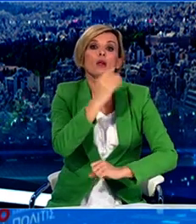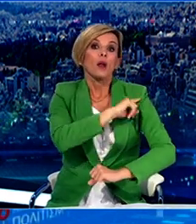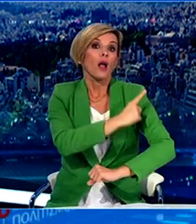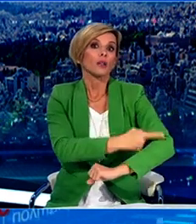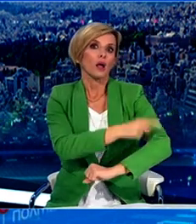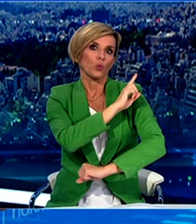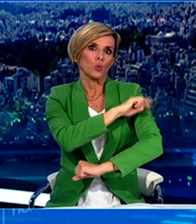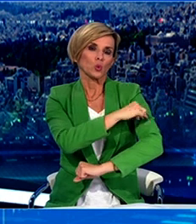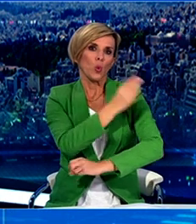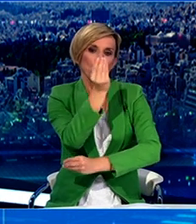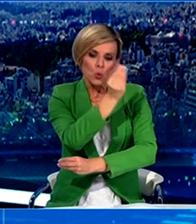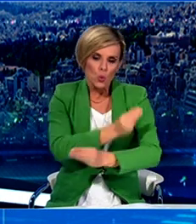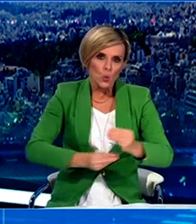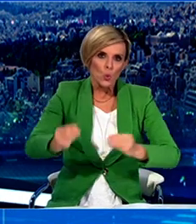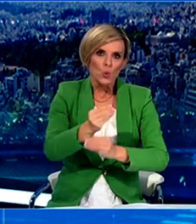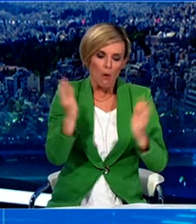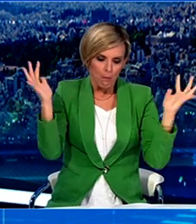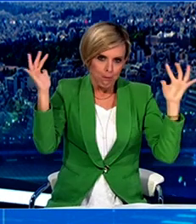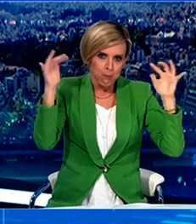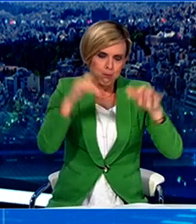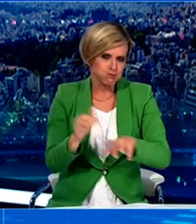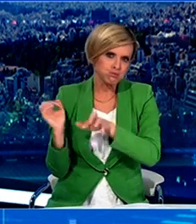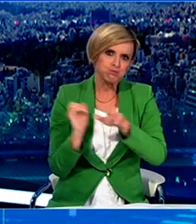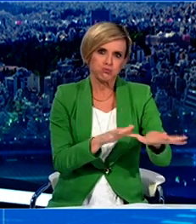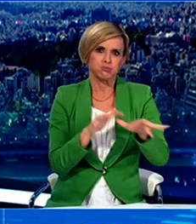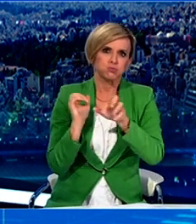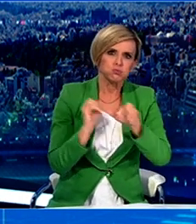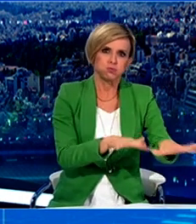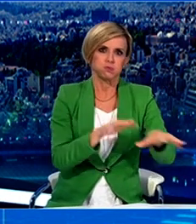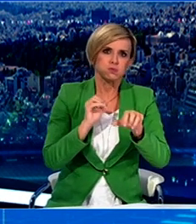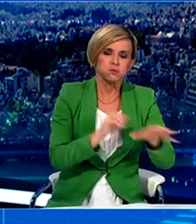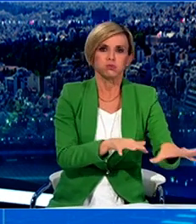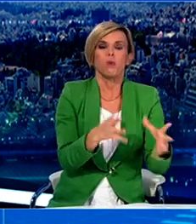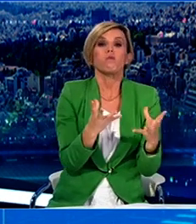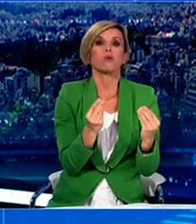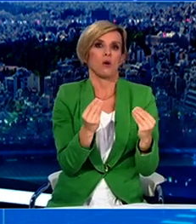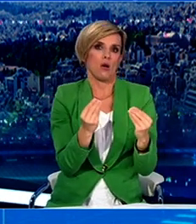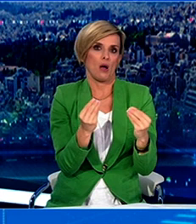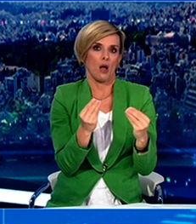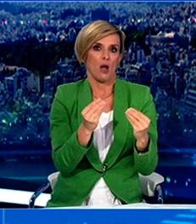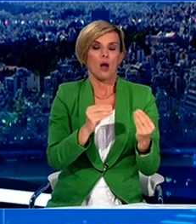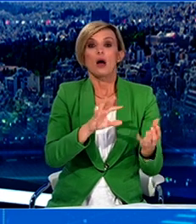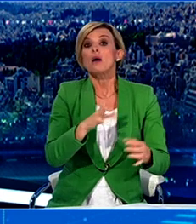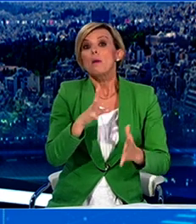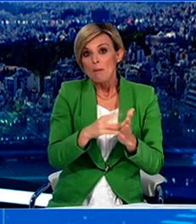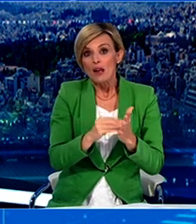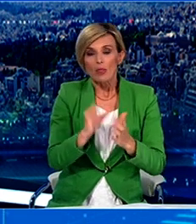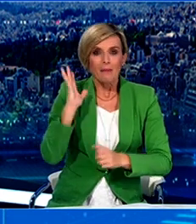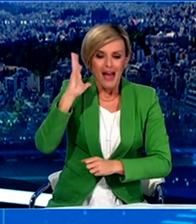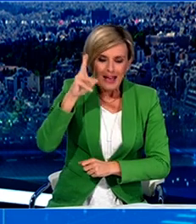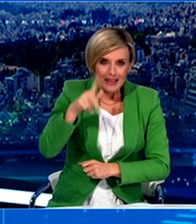υποδεχθεί επιπλέον 1.150 ασθενείς, εκ των οποίων μαθηματικά 150 θα εισαχθούν σε ΜΕΘ.